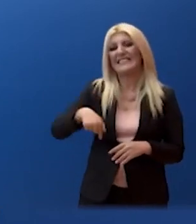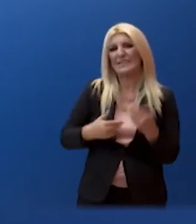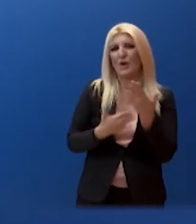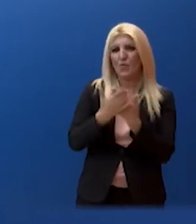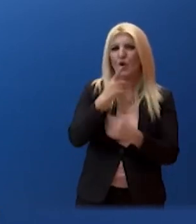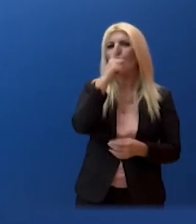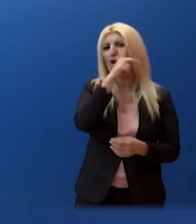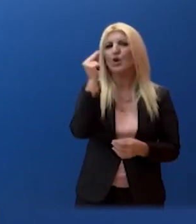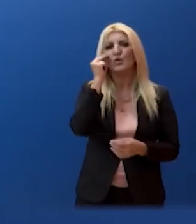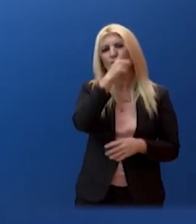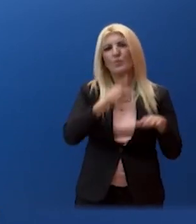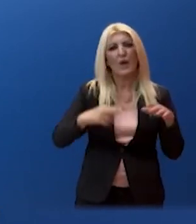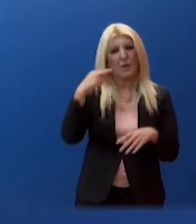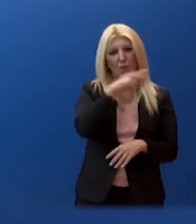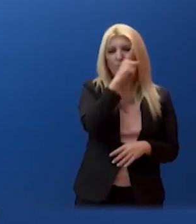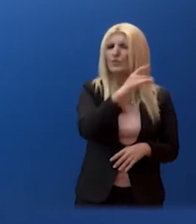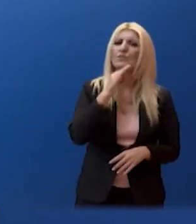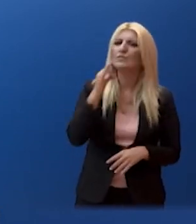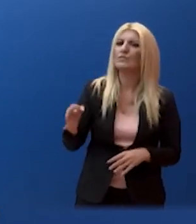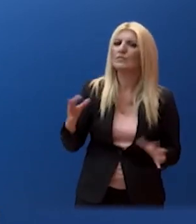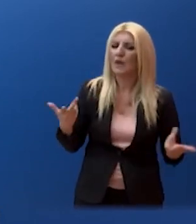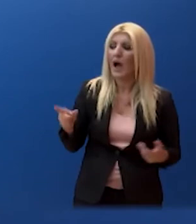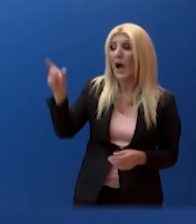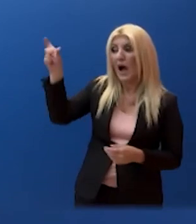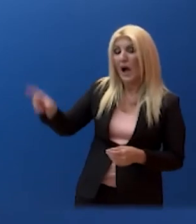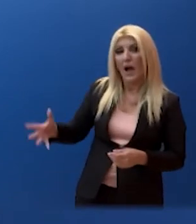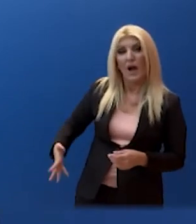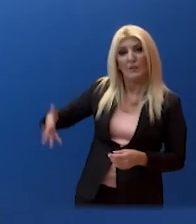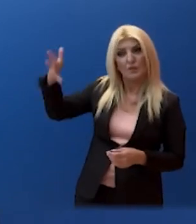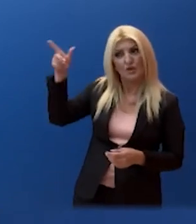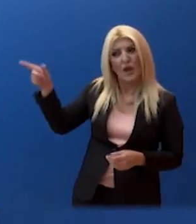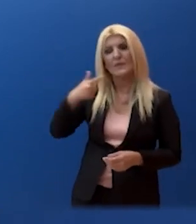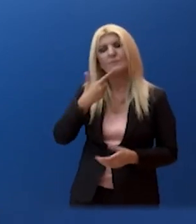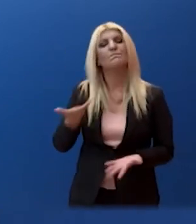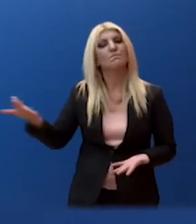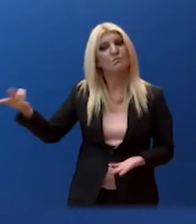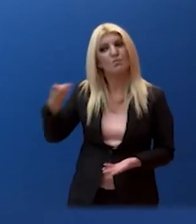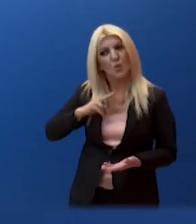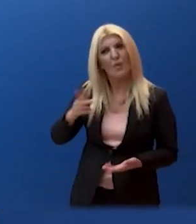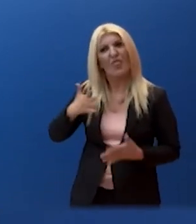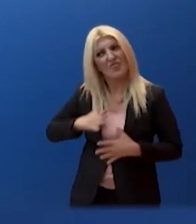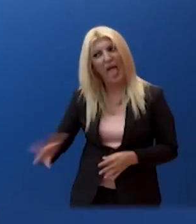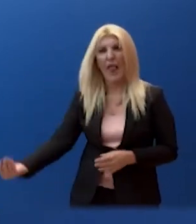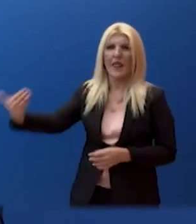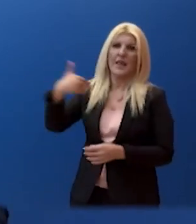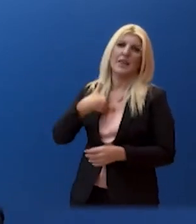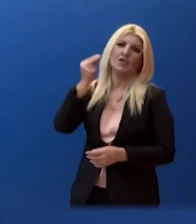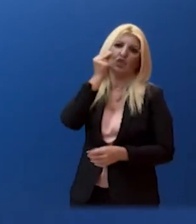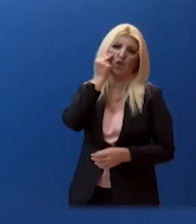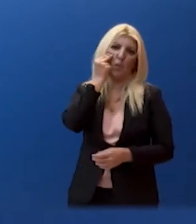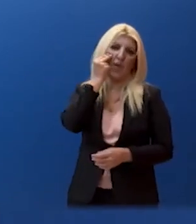ότι ο κύριος Μητσοτάκης εξέφρασε την θέλησή του να πάει στα Σκόπια. Ευχαριστώ.